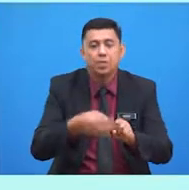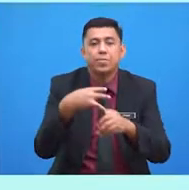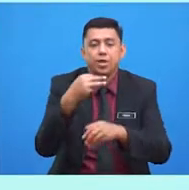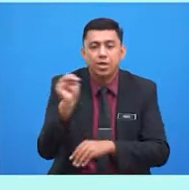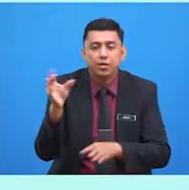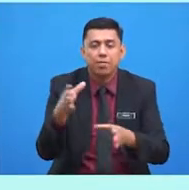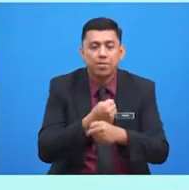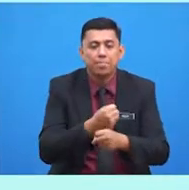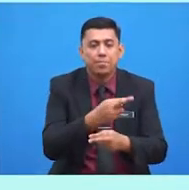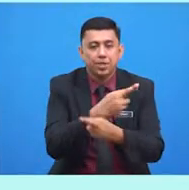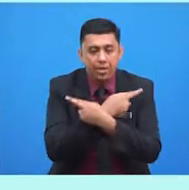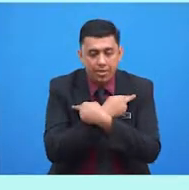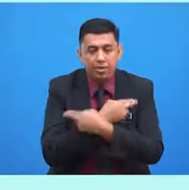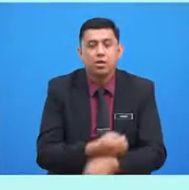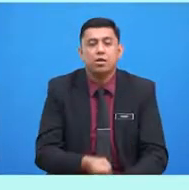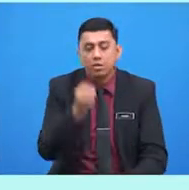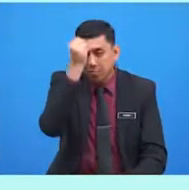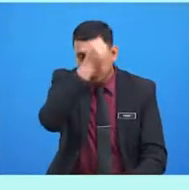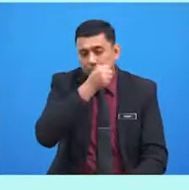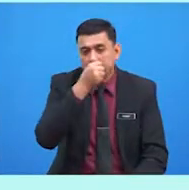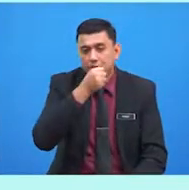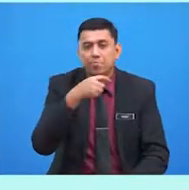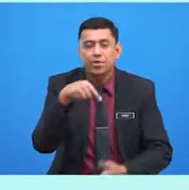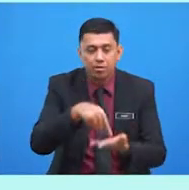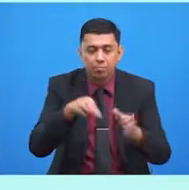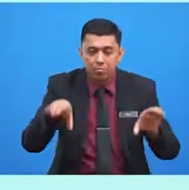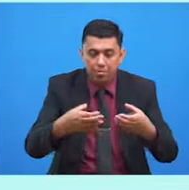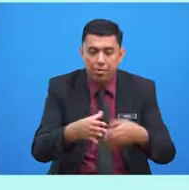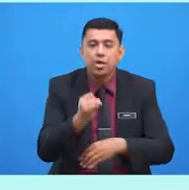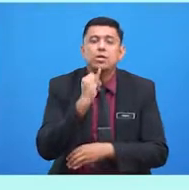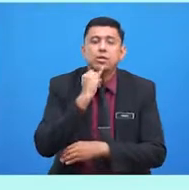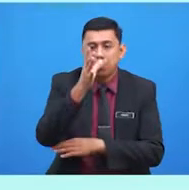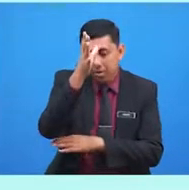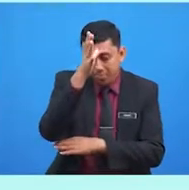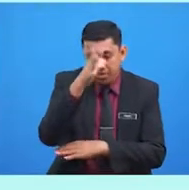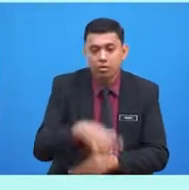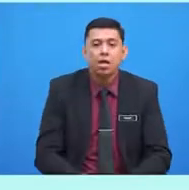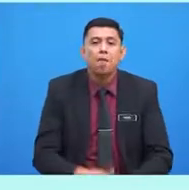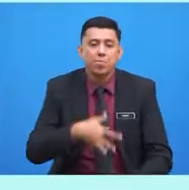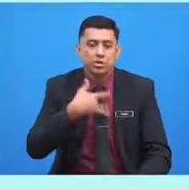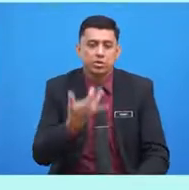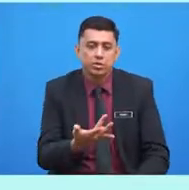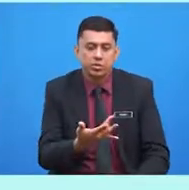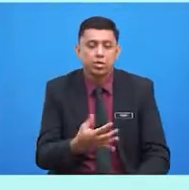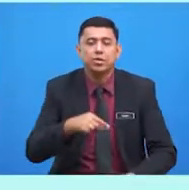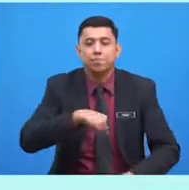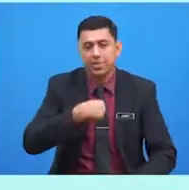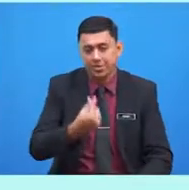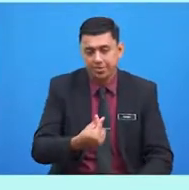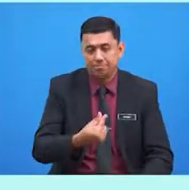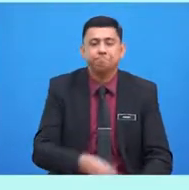berehat. Sikap ini membuatkan ibu bapa Nisha berasa gembira.